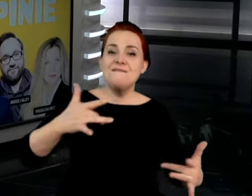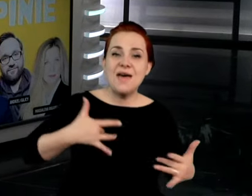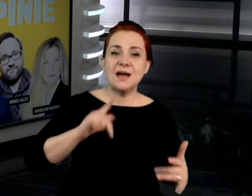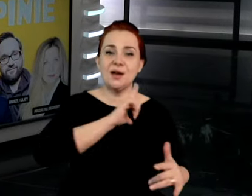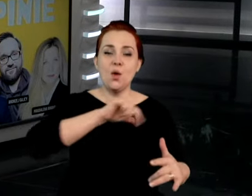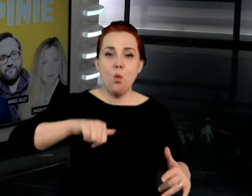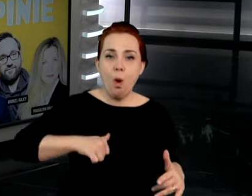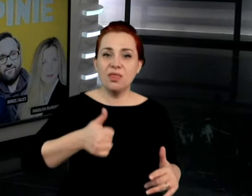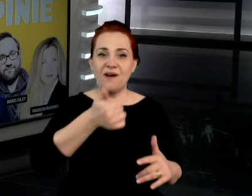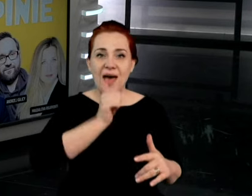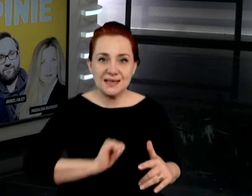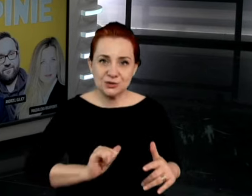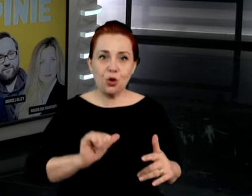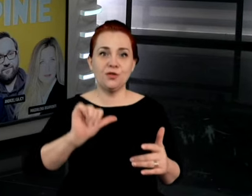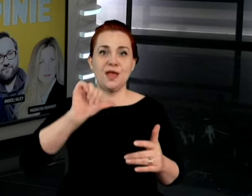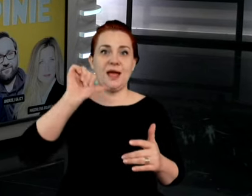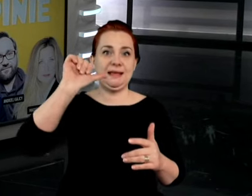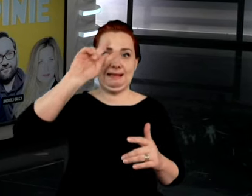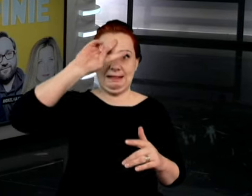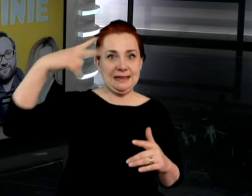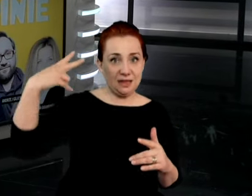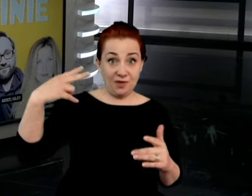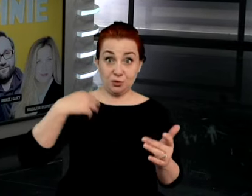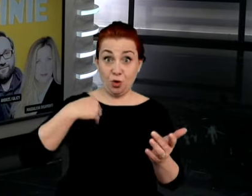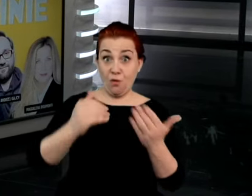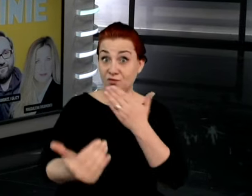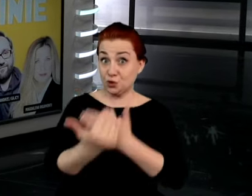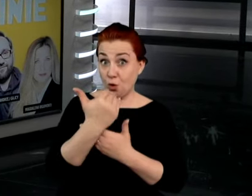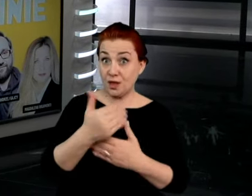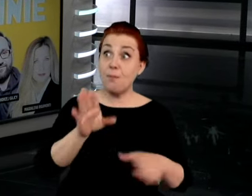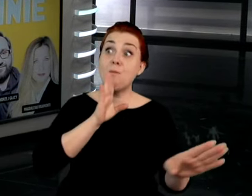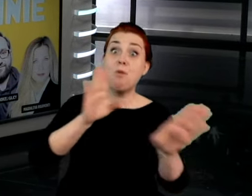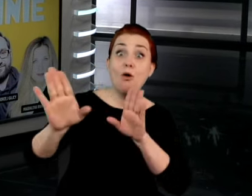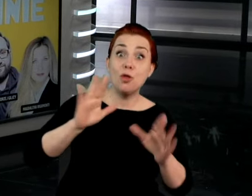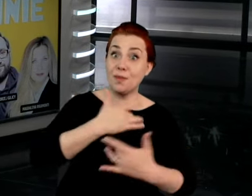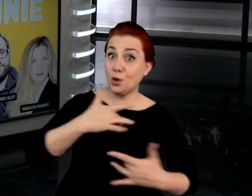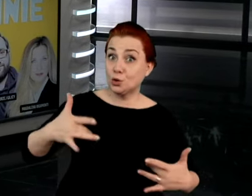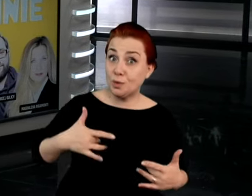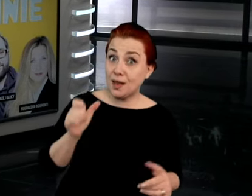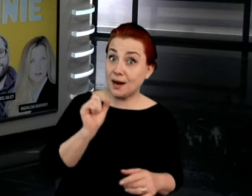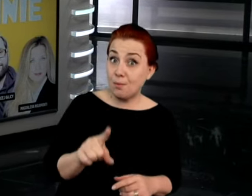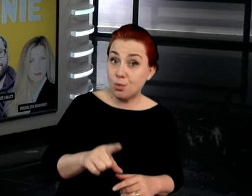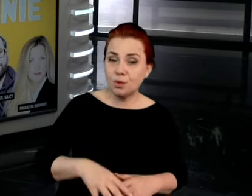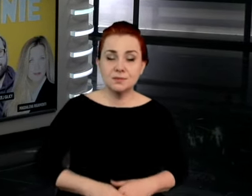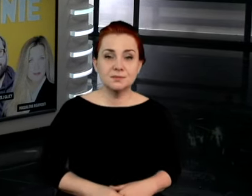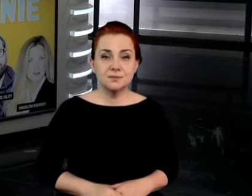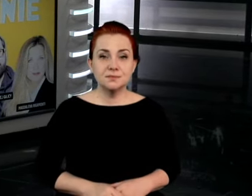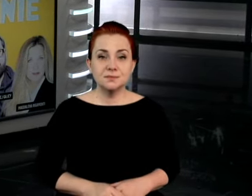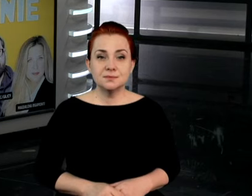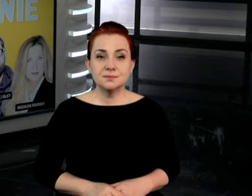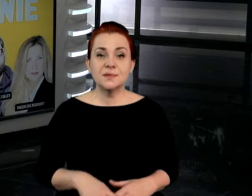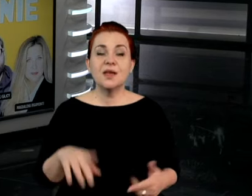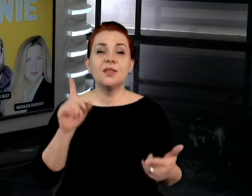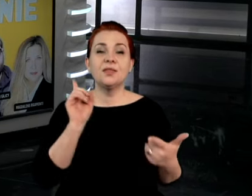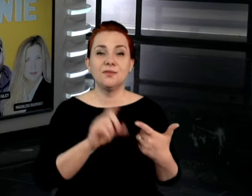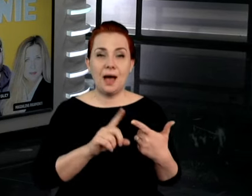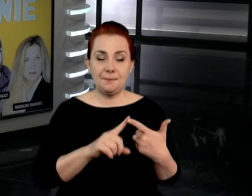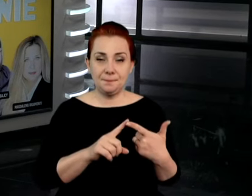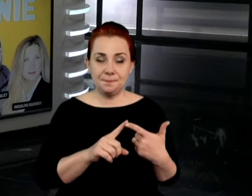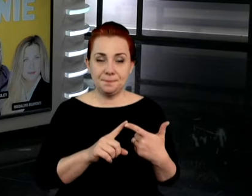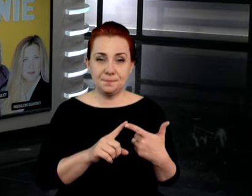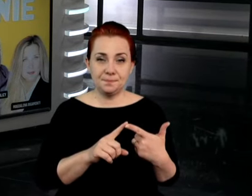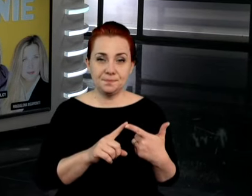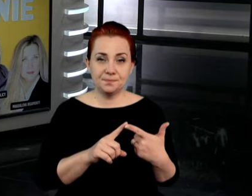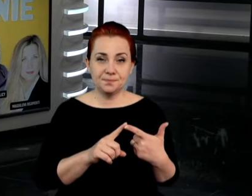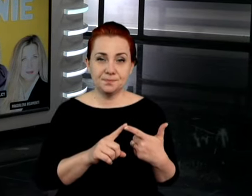Europa Środkowo-Wschodnia, bo jesteśmy podobnymi gospodarkami? Czy to nie jest tak, panie redaktorze, Primo? Druga rzecz. Czy nie zauważył pan, że